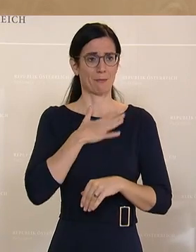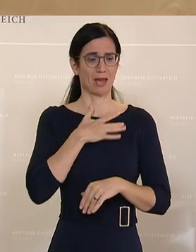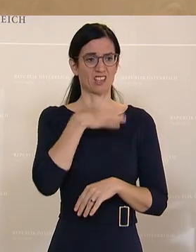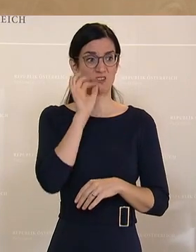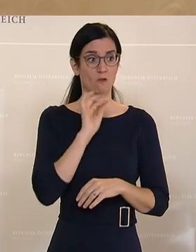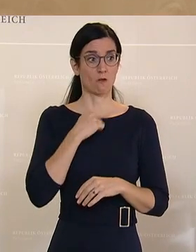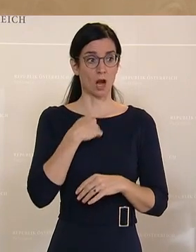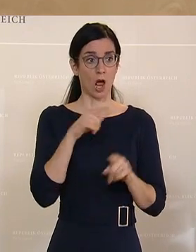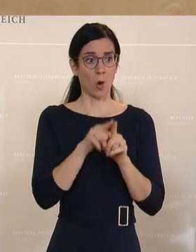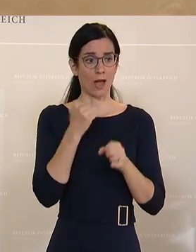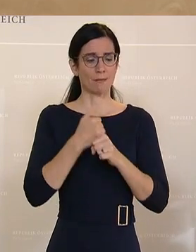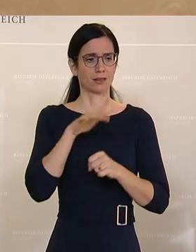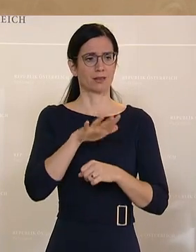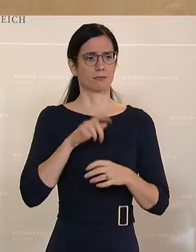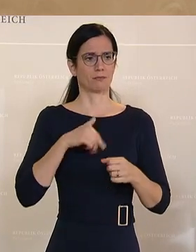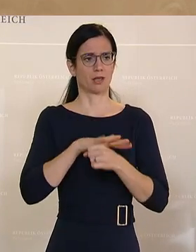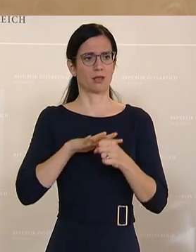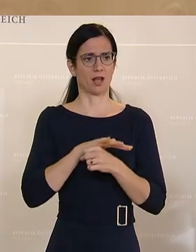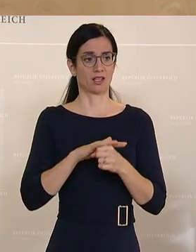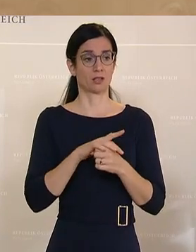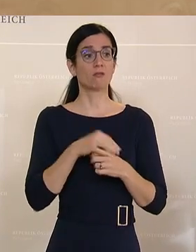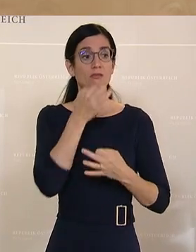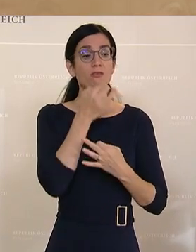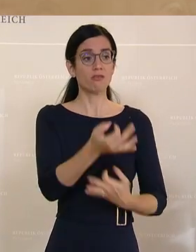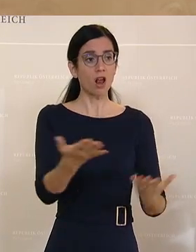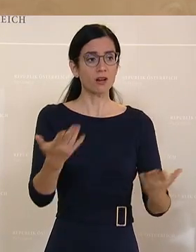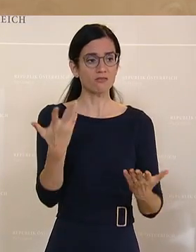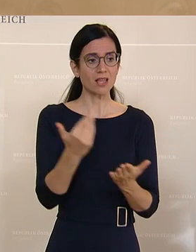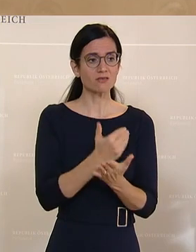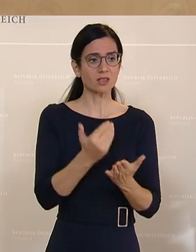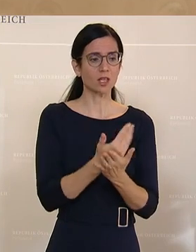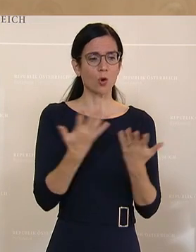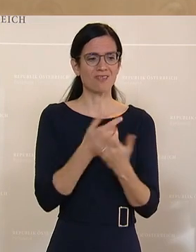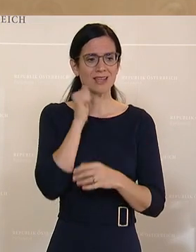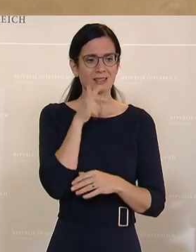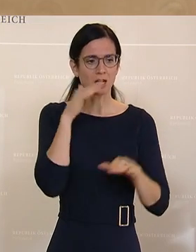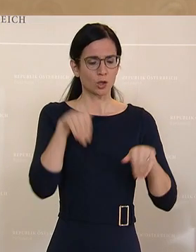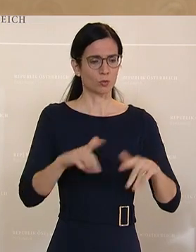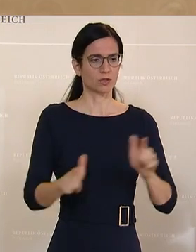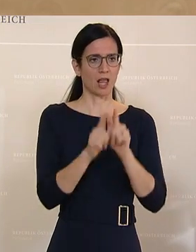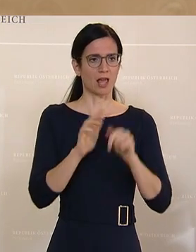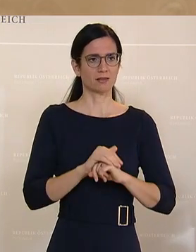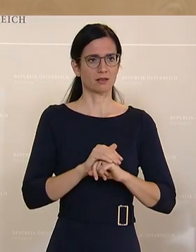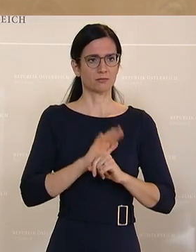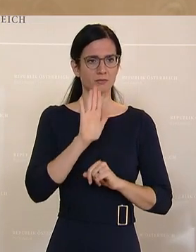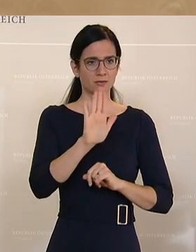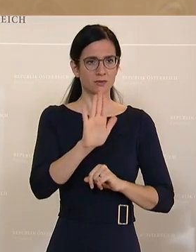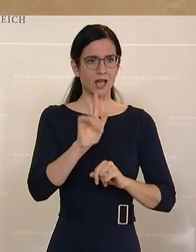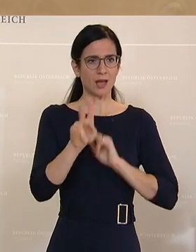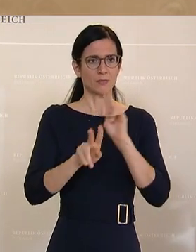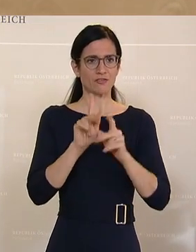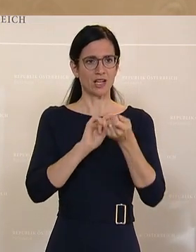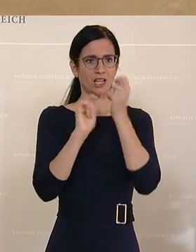stetig. Fragen Sie einmal nach, was die Leute dort verdienen und fragen Sie nach, was Sie leisten müssen tagtäglich. Wissen Sie, was Ihre Pflegereform ist?